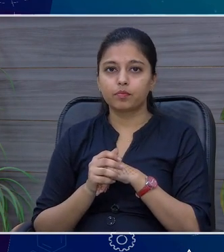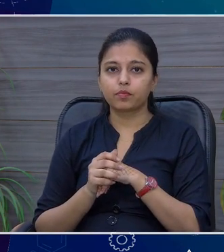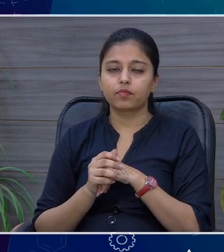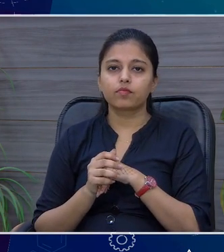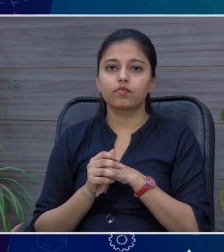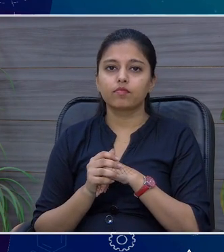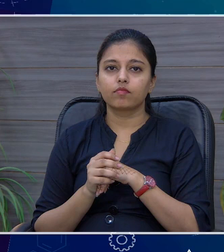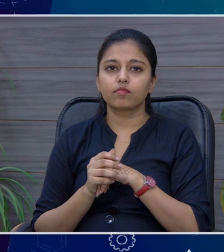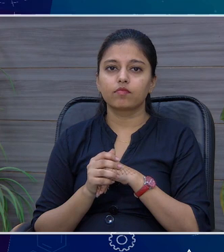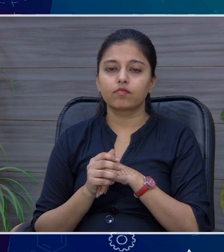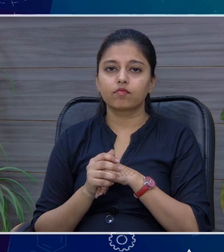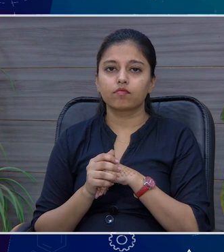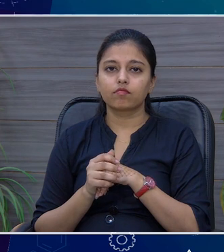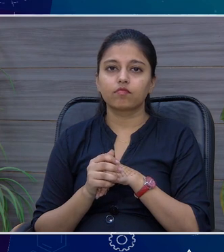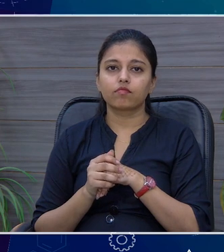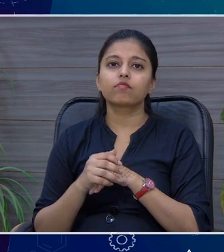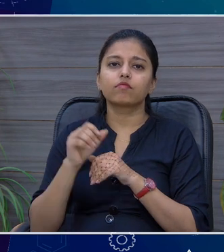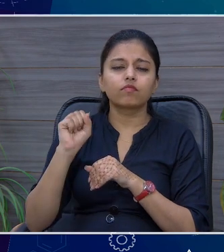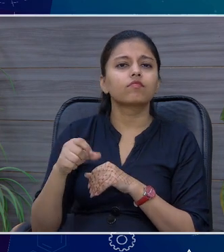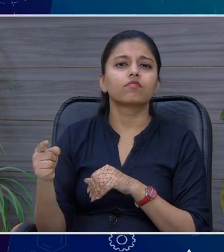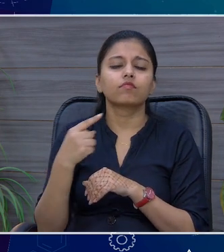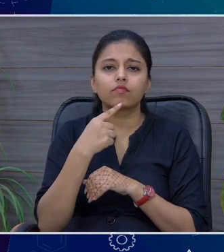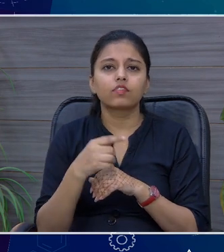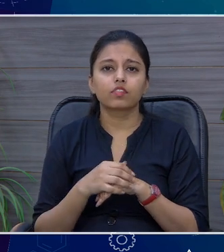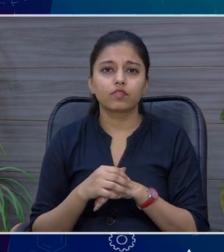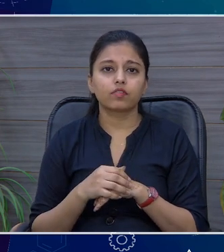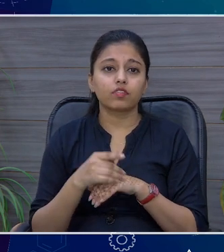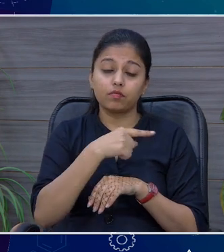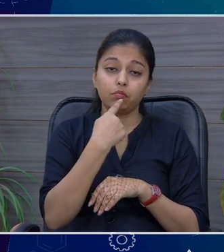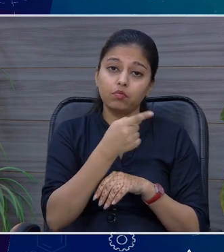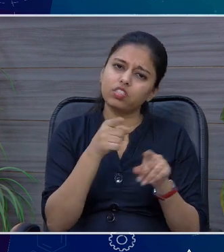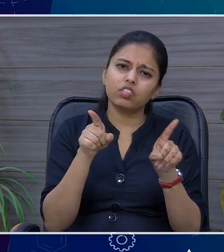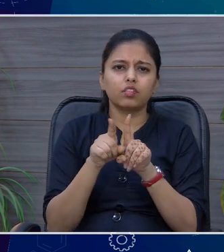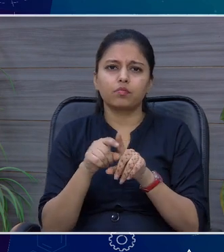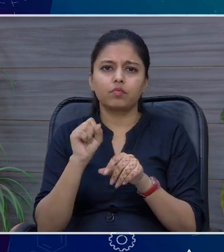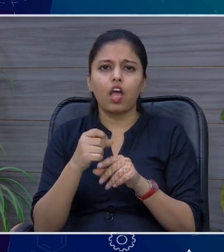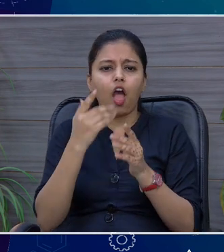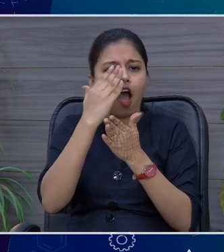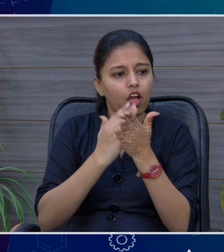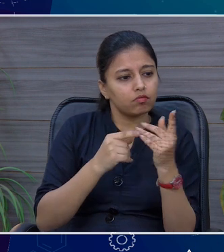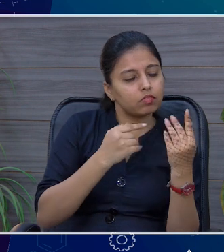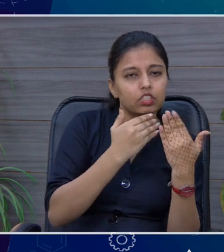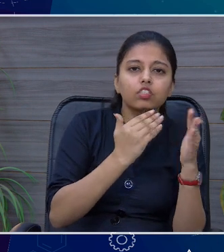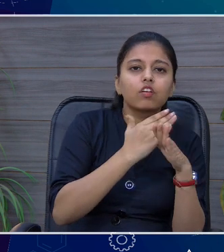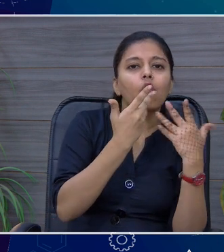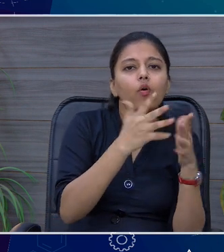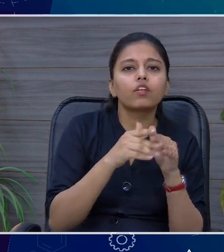अबर जो रहोली का वो बोट इंबॉर्टन पात है आई उप्लिस अपर गार